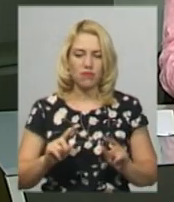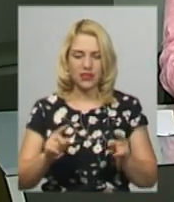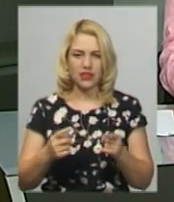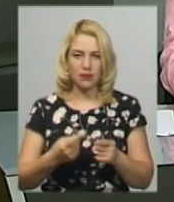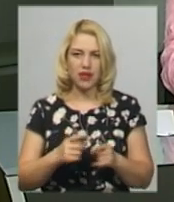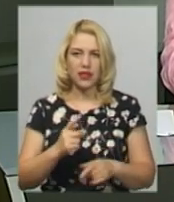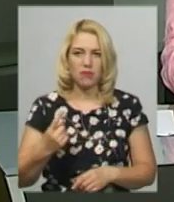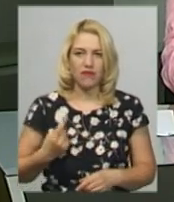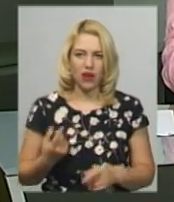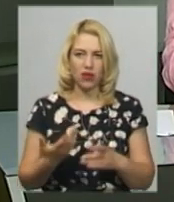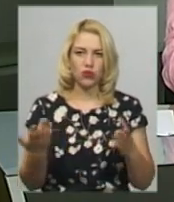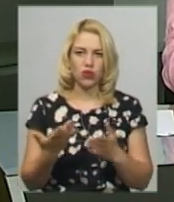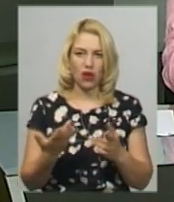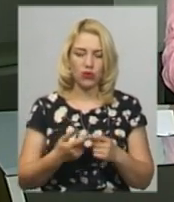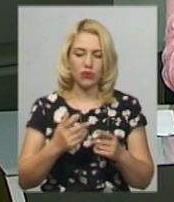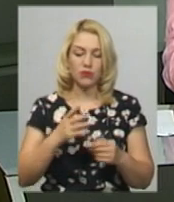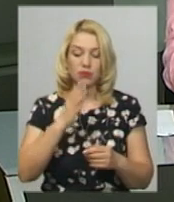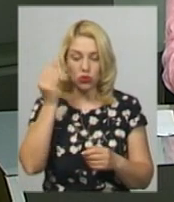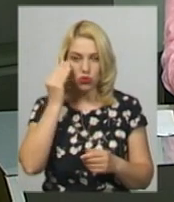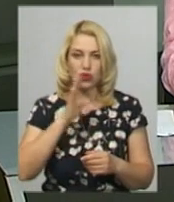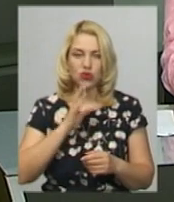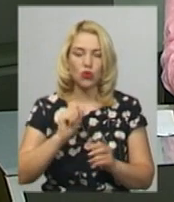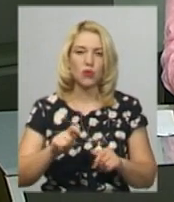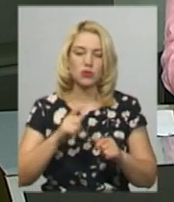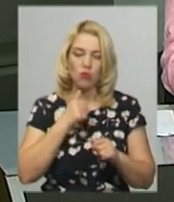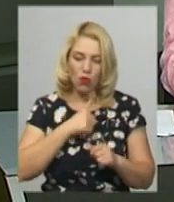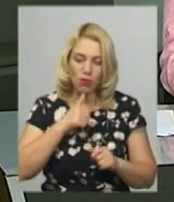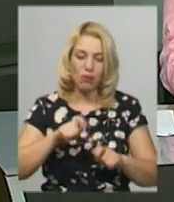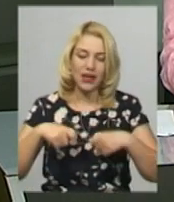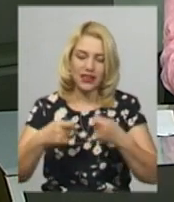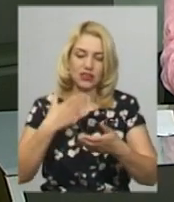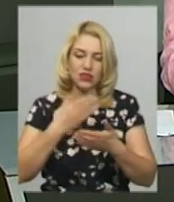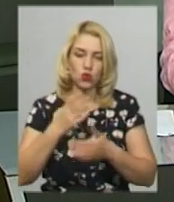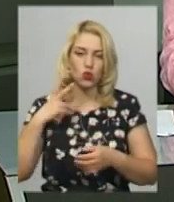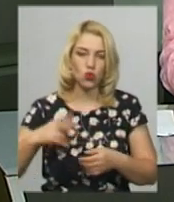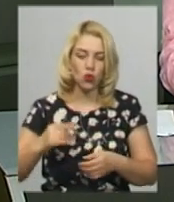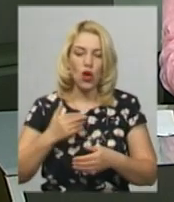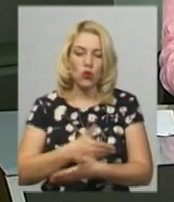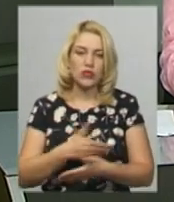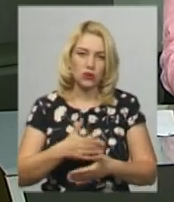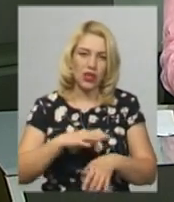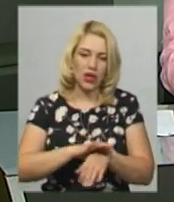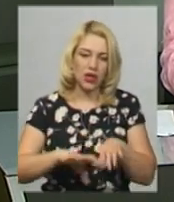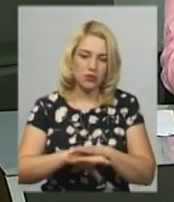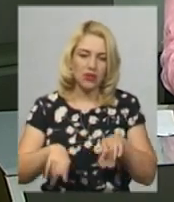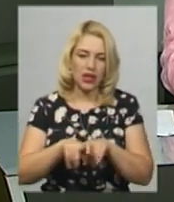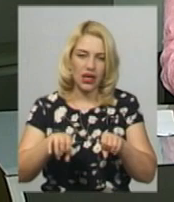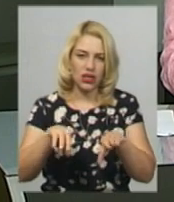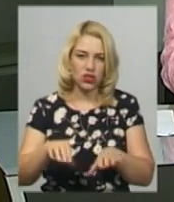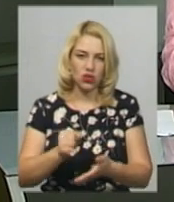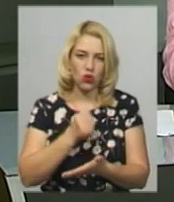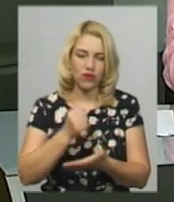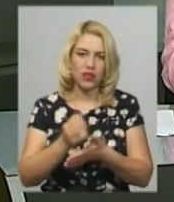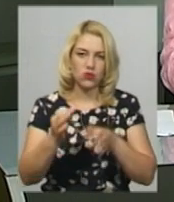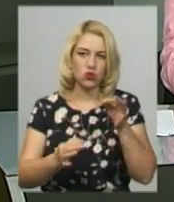обрали жінці, яку підозрюють у спробі передати свою неповнолітню доньку у сексуальне рабство. Таке рішення сьогодні ухвалив суддя Хмельницького міськрайонного